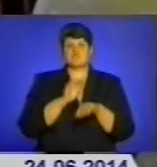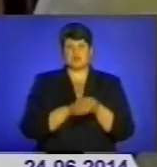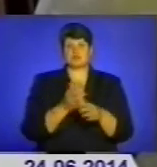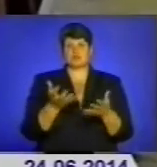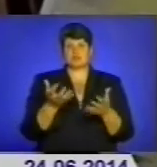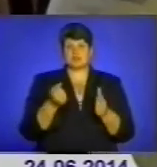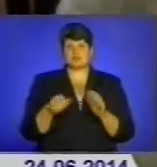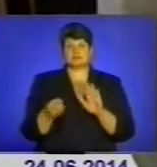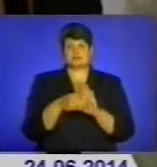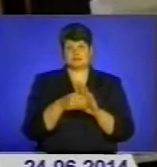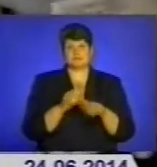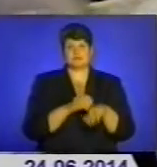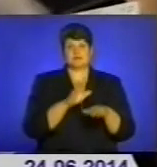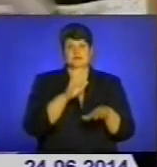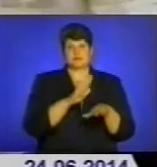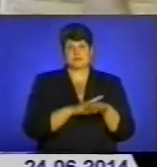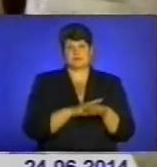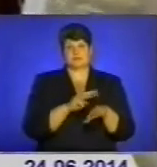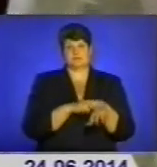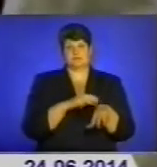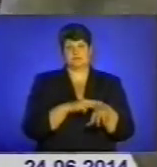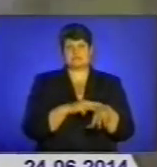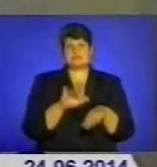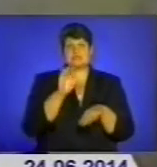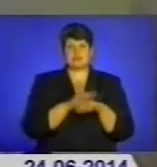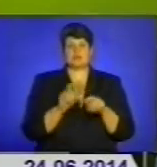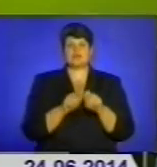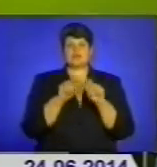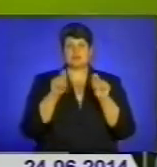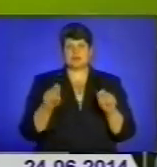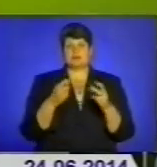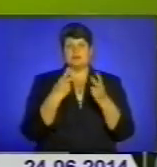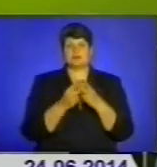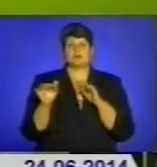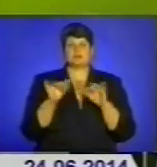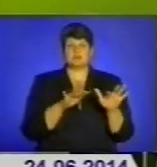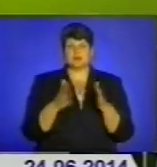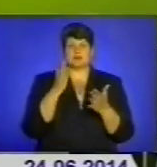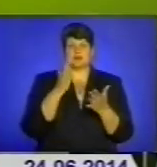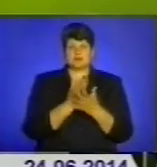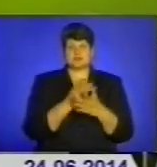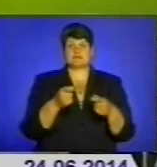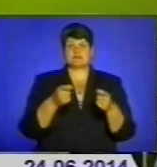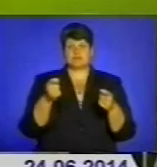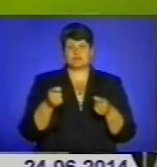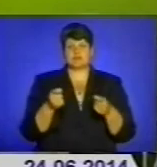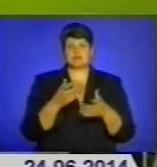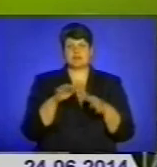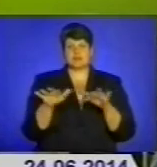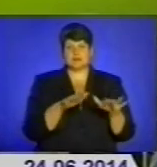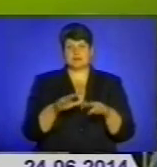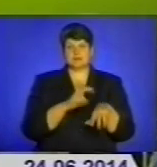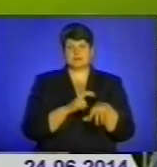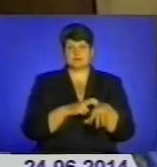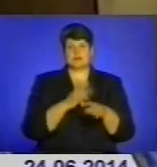неправомірної вигоди зафіксували оперативники. Наразі за даним фактом відкрите кримінальне провадження. Дії завідувача кваліфікують за частиною 3 статті